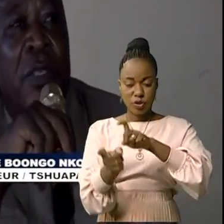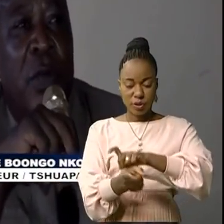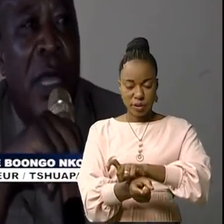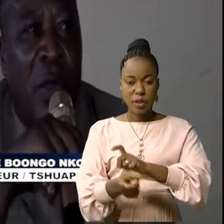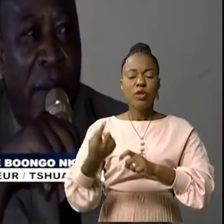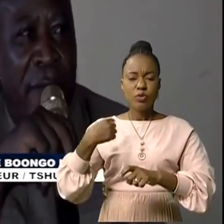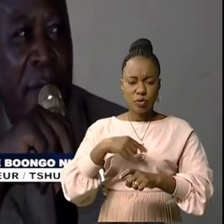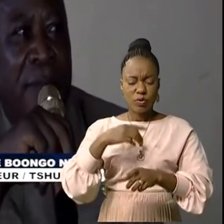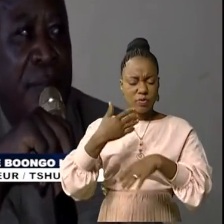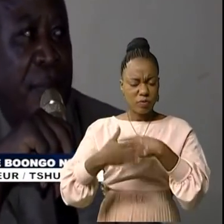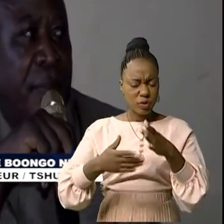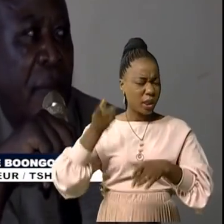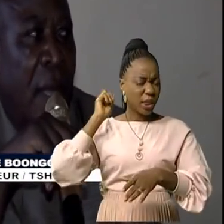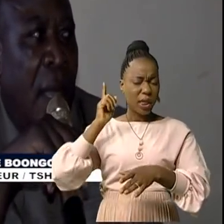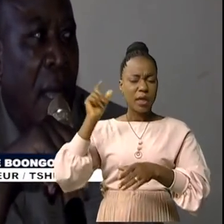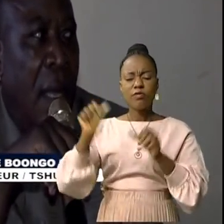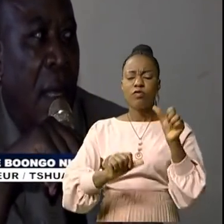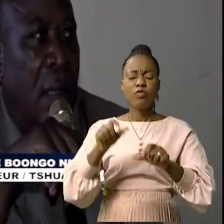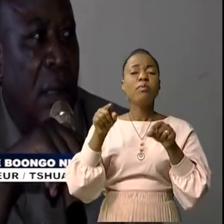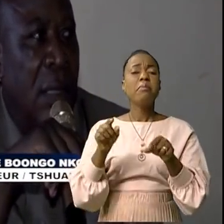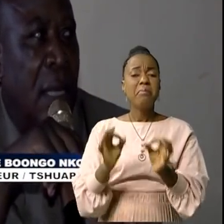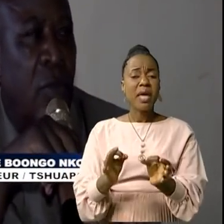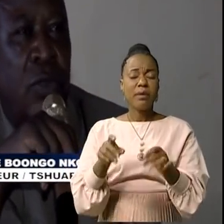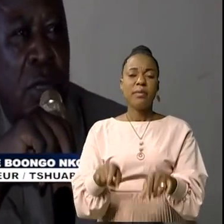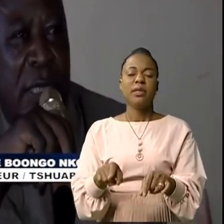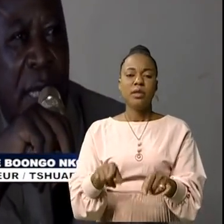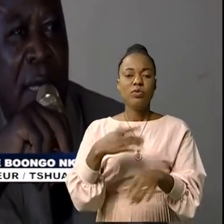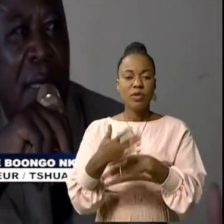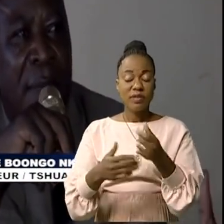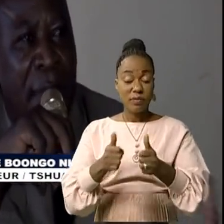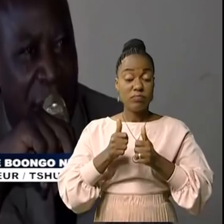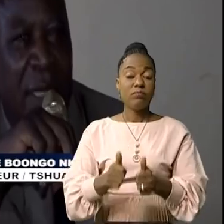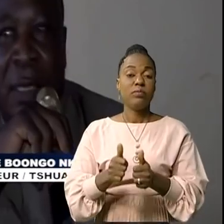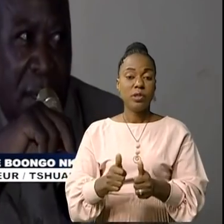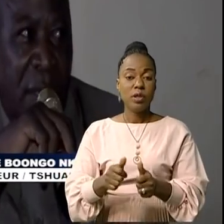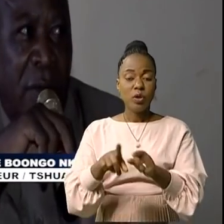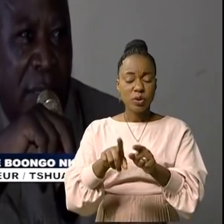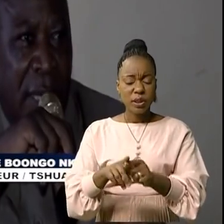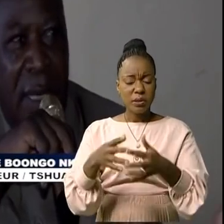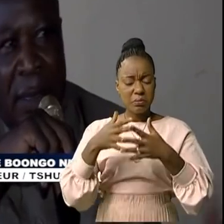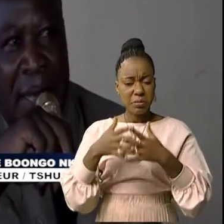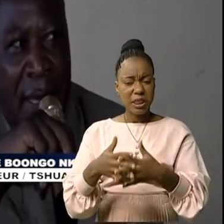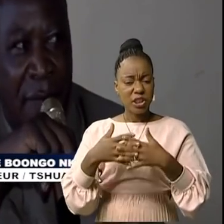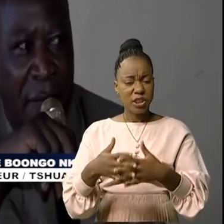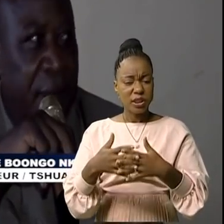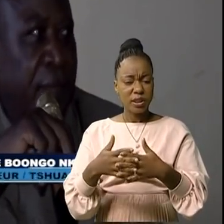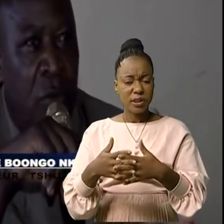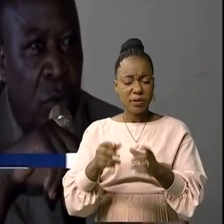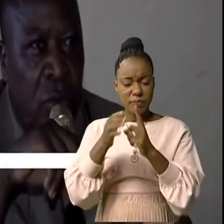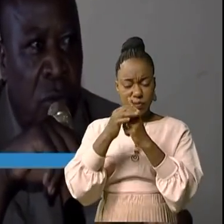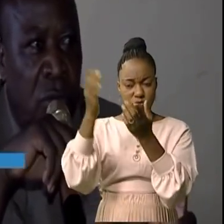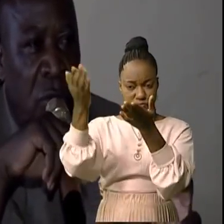plus fonctionné comme avant et il y a toute une série de marchés qui ont prêt à arriver.